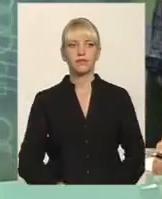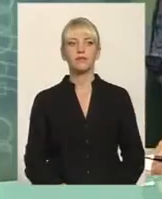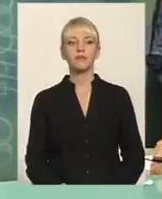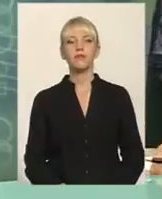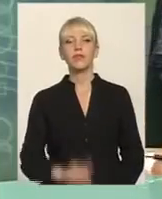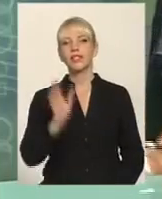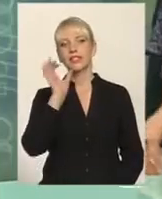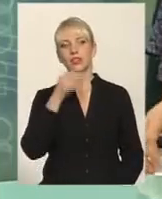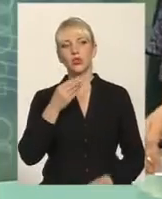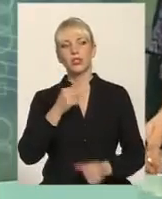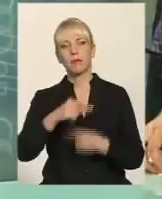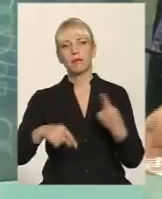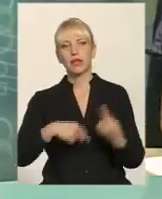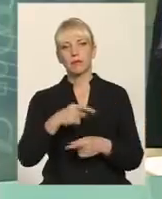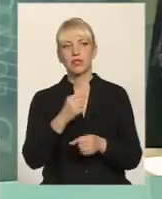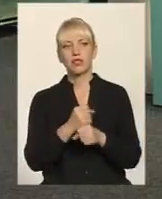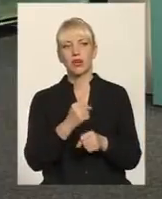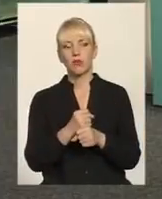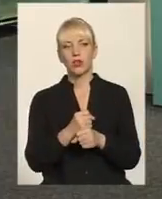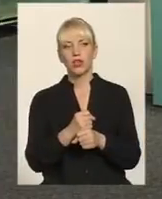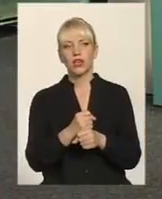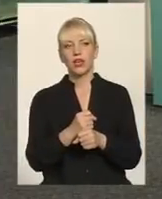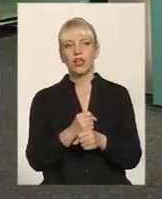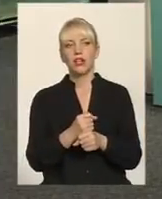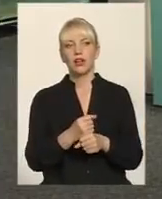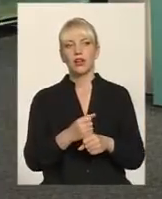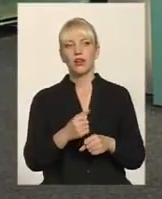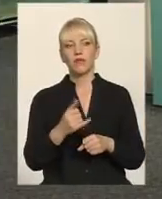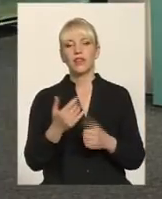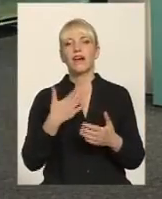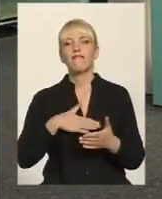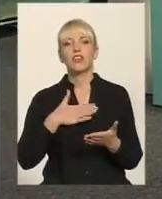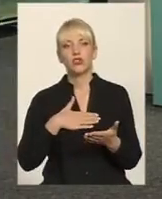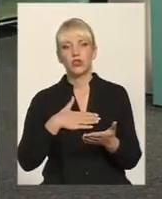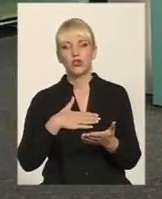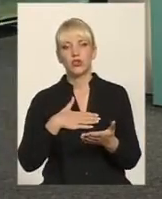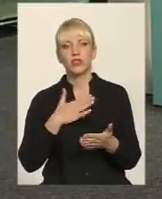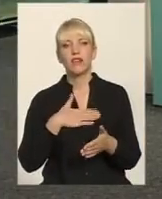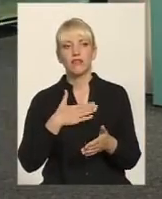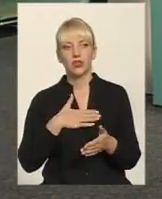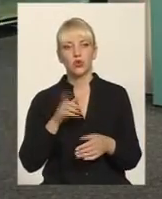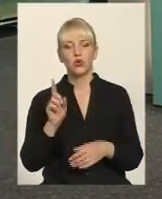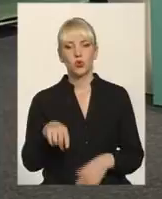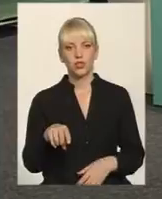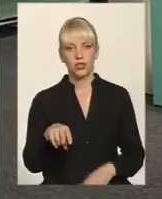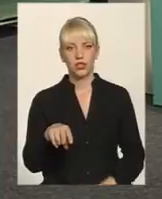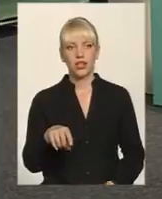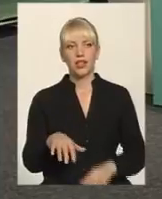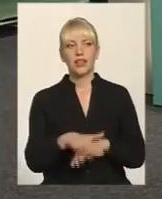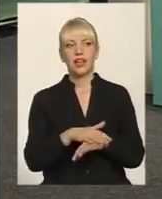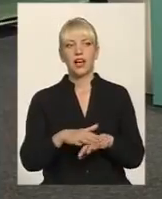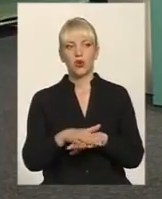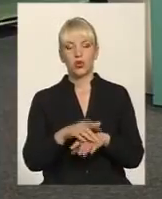серйозна підприємницька робота, бізнес. В нас залишилися партнери і друзі. Навіщо тоді, навіщо тоді все-таки народ,